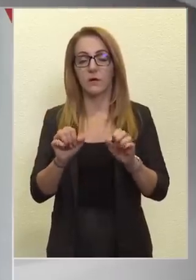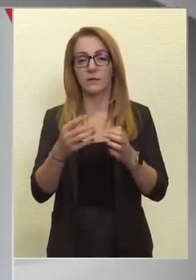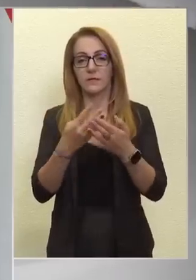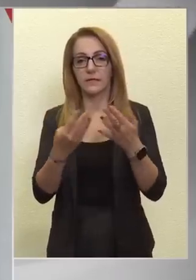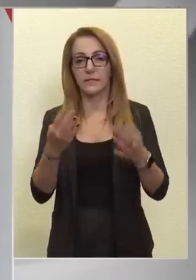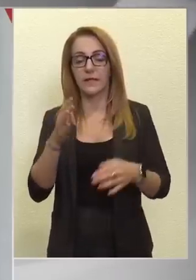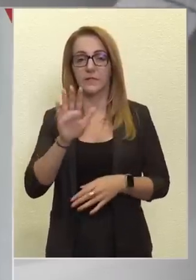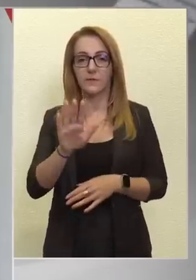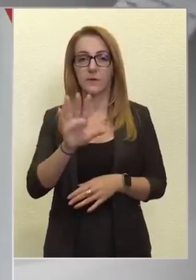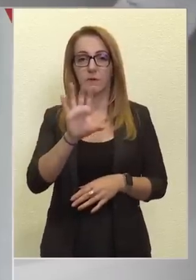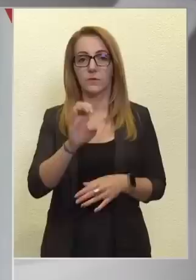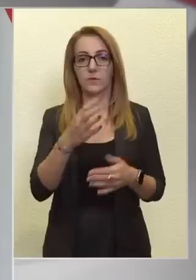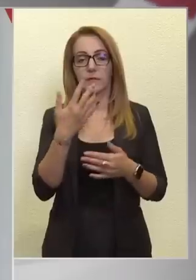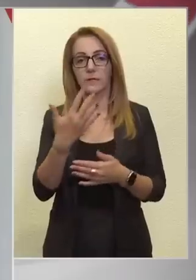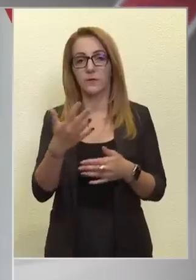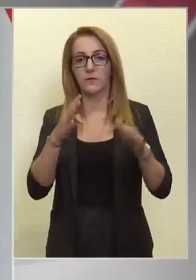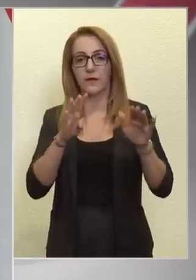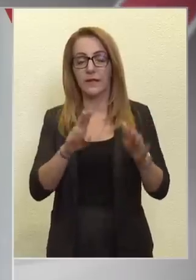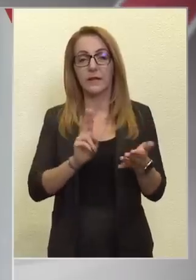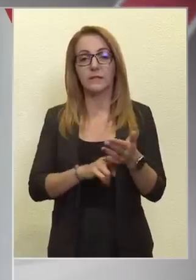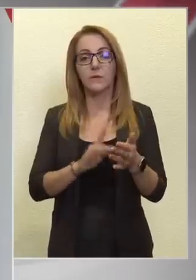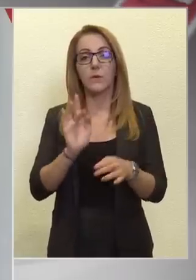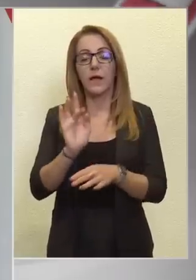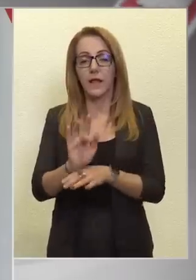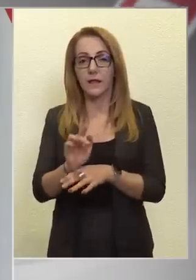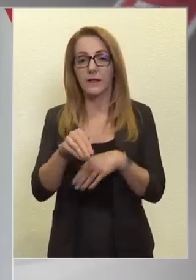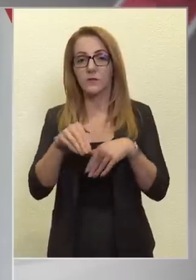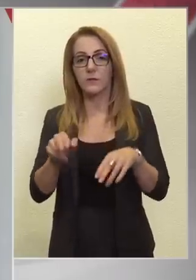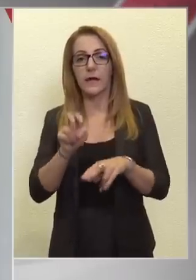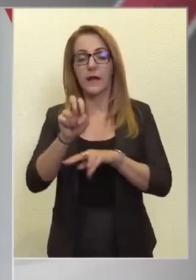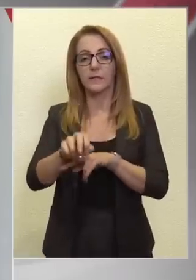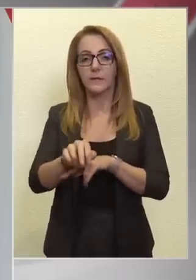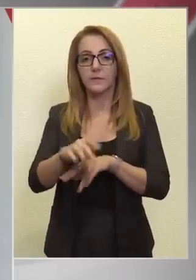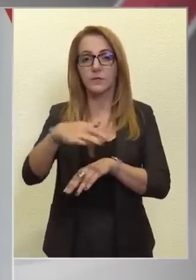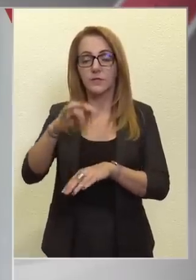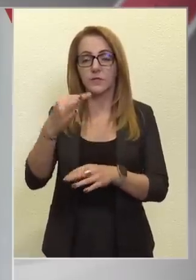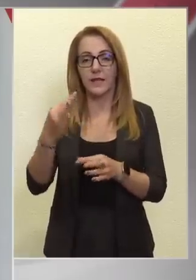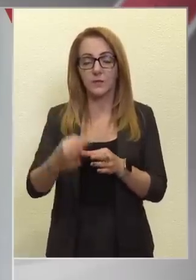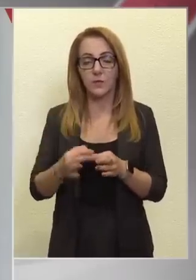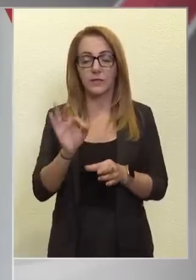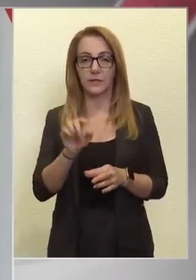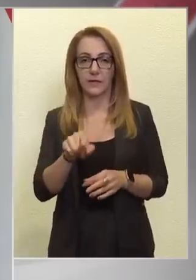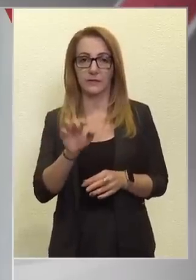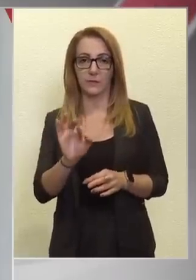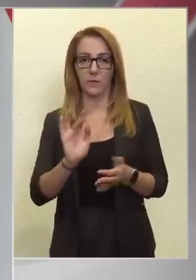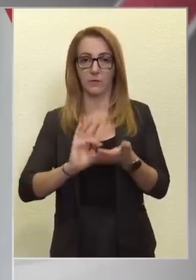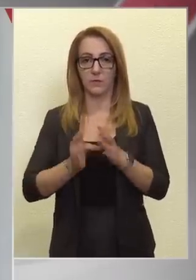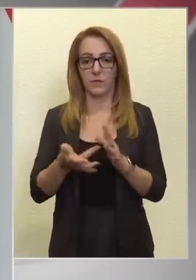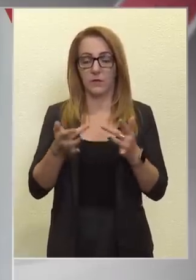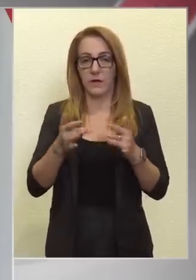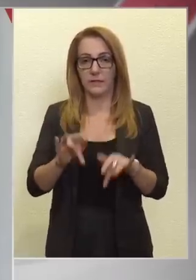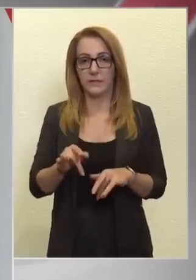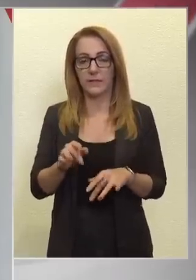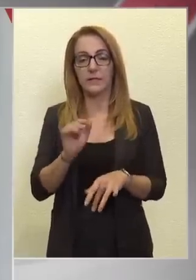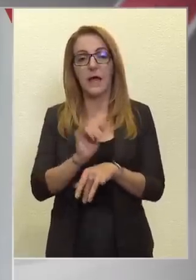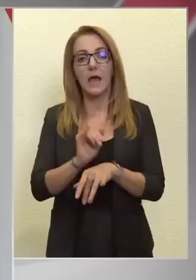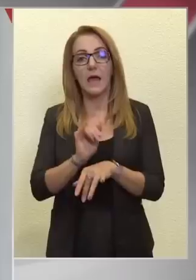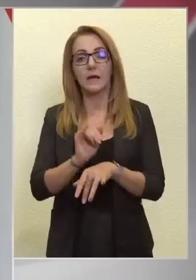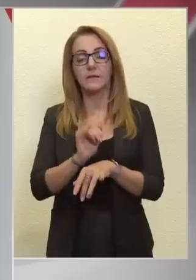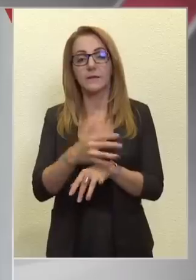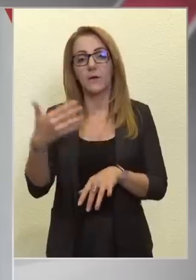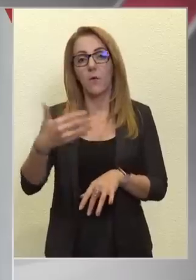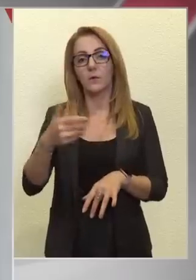-559 jogállás határat lépési kísérlet történt. Tehát az jól mutatja a helyzetet, hogy heti 5000